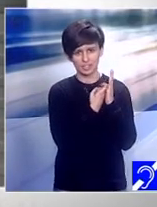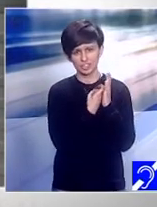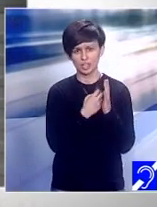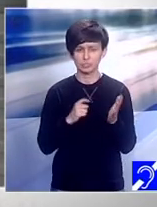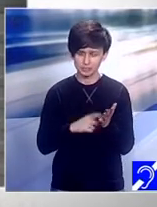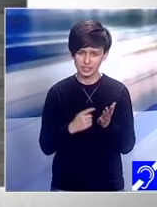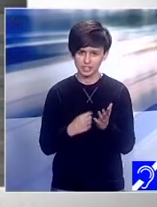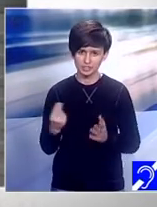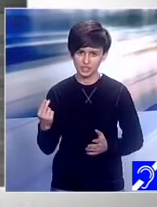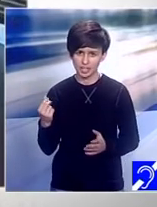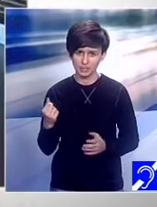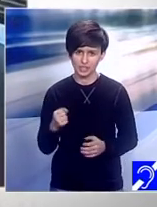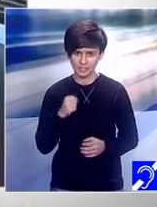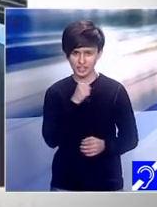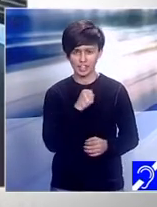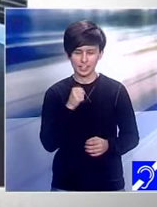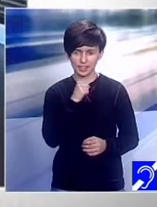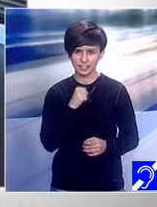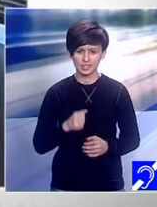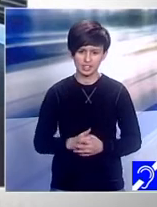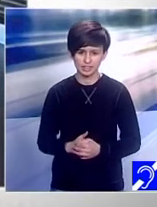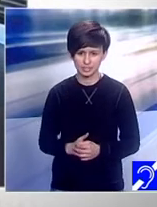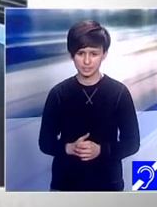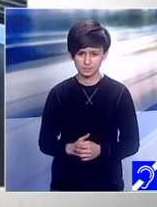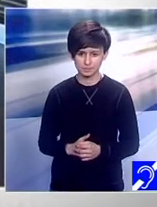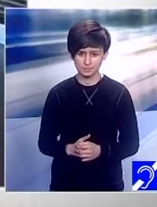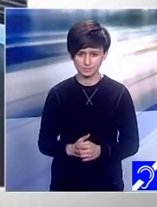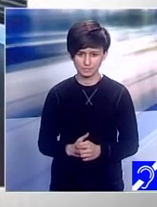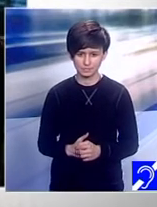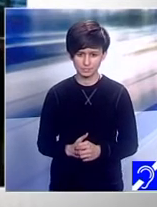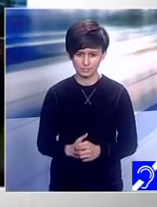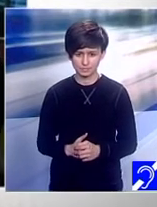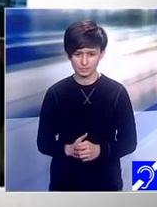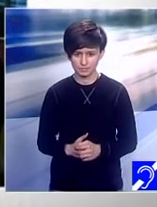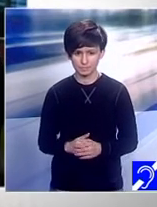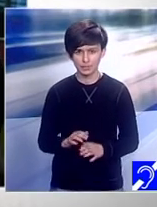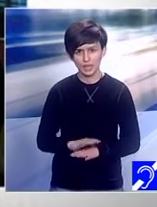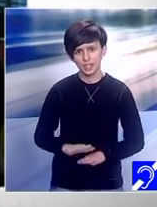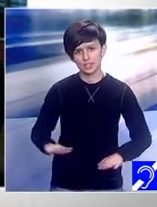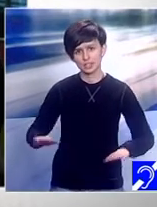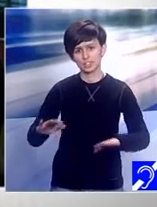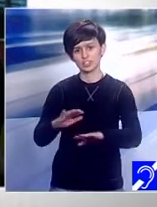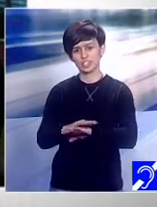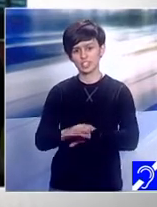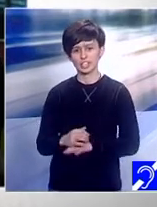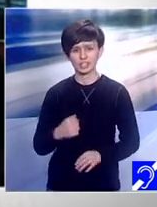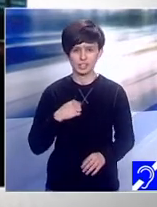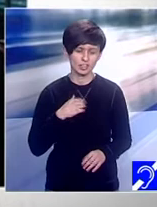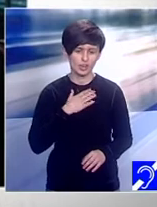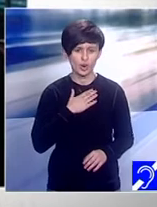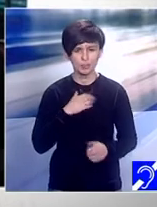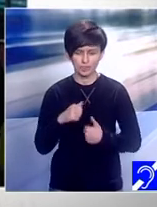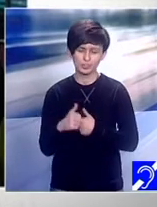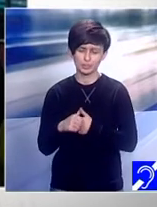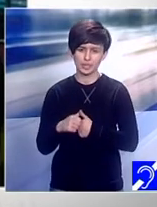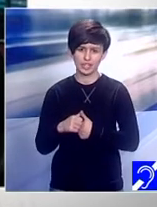Daniel? când era ai copil? Da, dar nu în general nu în general dar aveai prietenii tăi la bloc care înțeleg că străceau